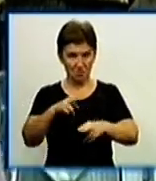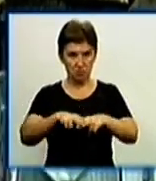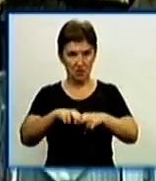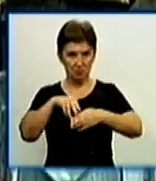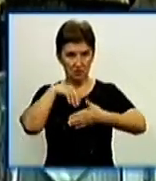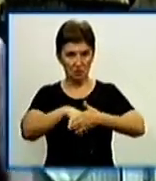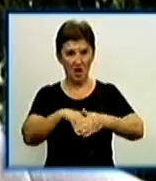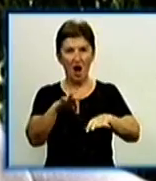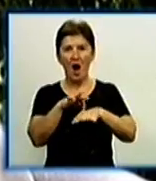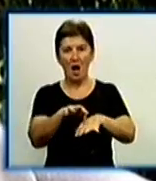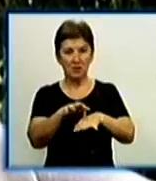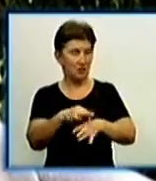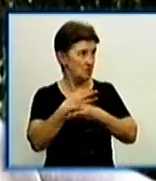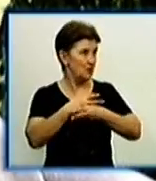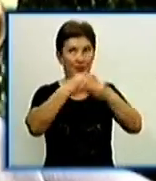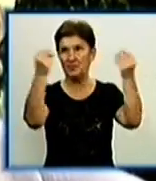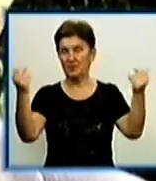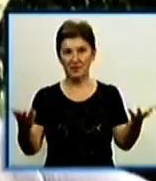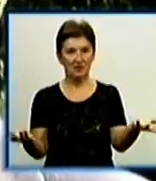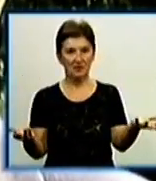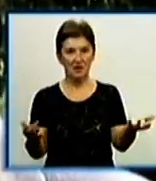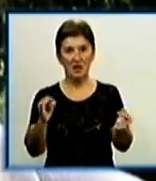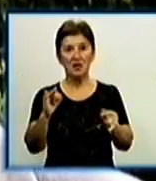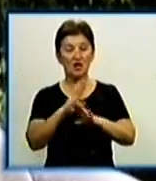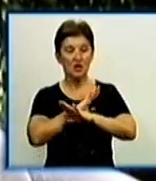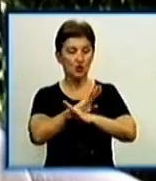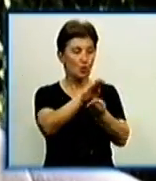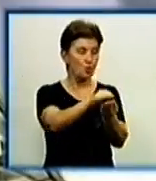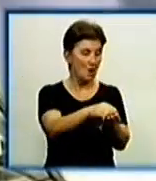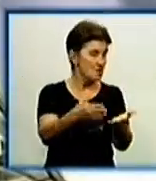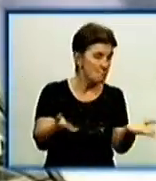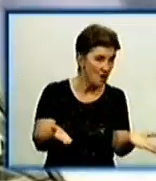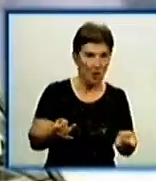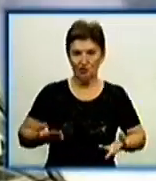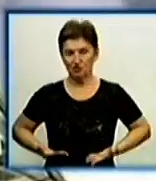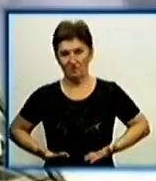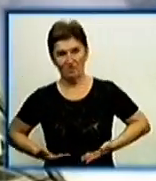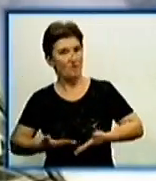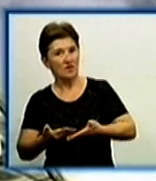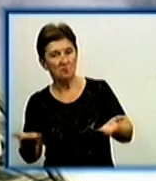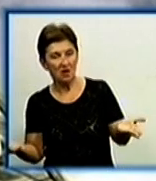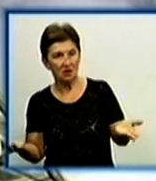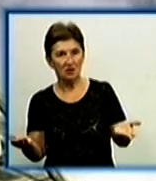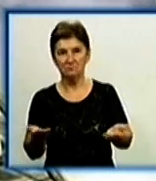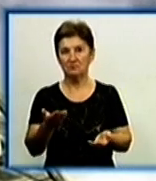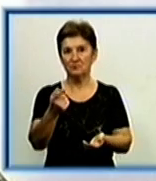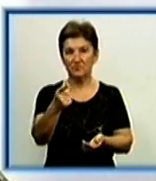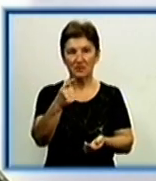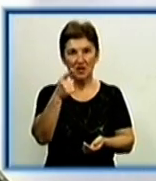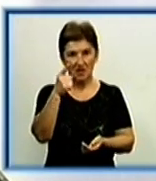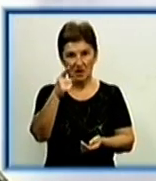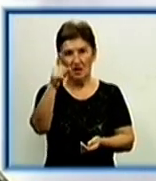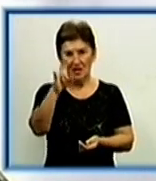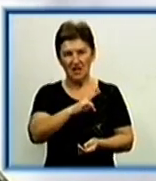коротше, питаніло. А так і трупа немає, і живого немає. У місцевій церкві матерів, які вірять, що їх діти живі,